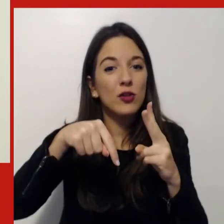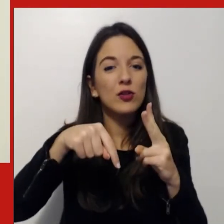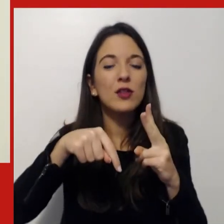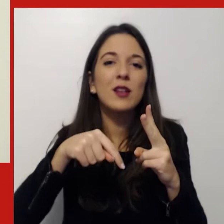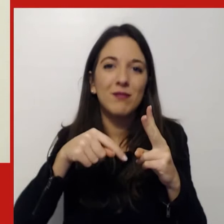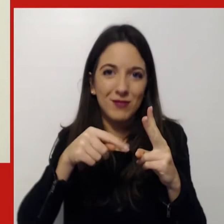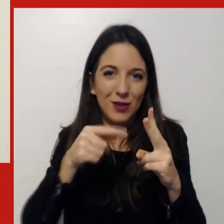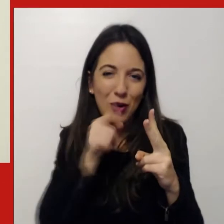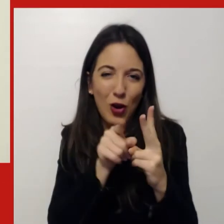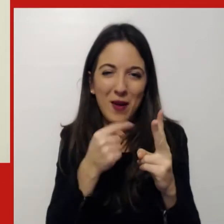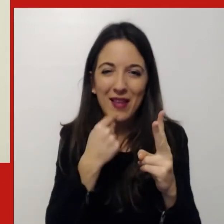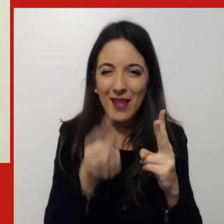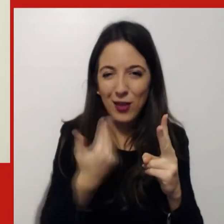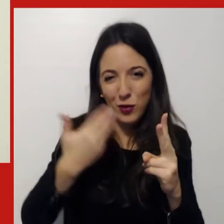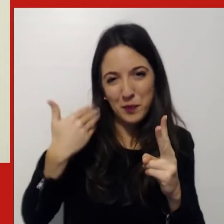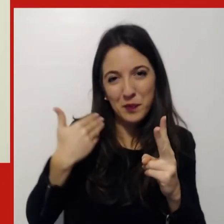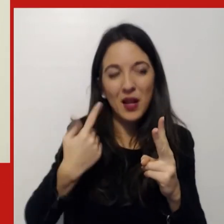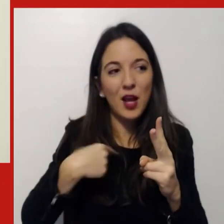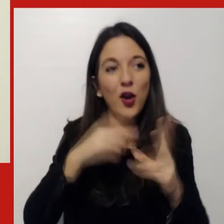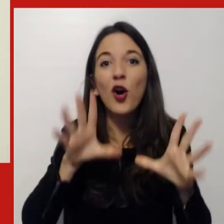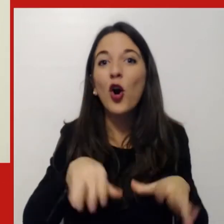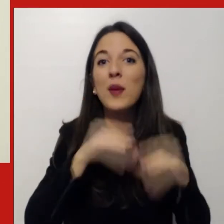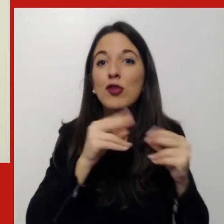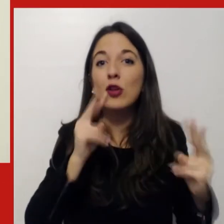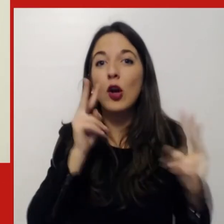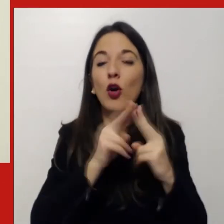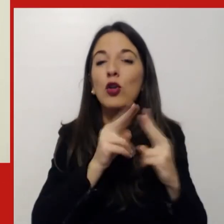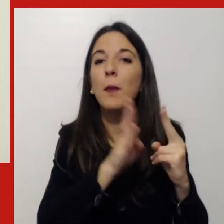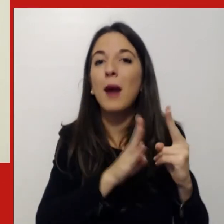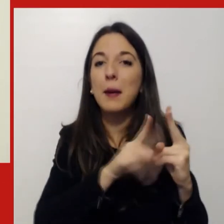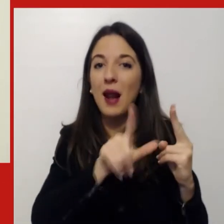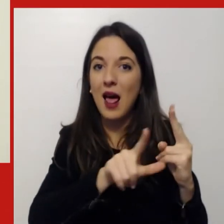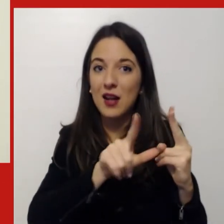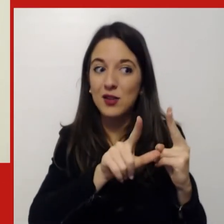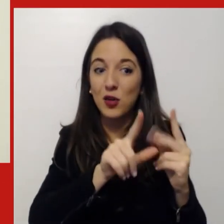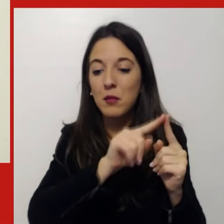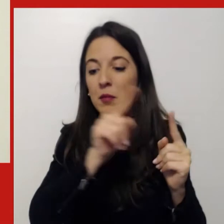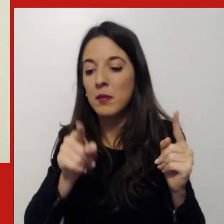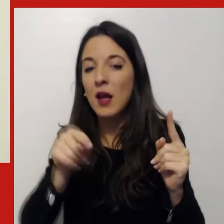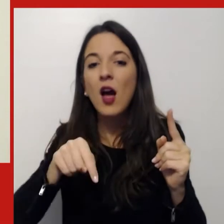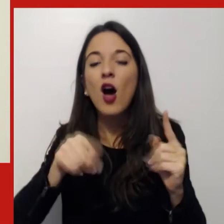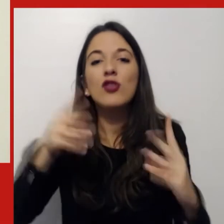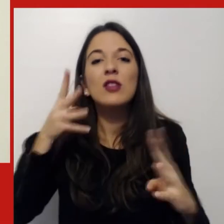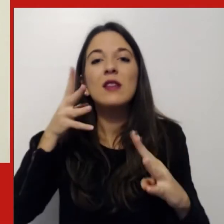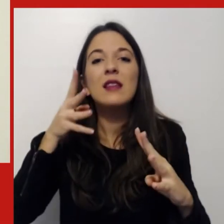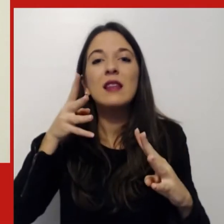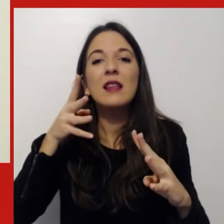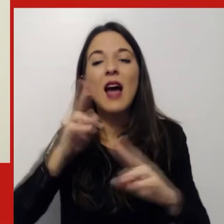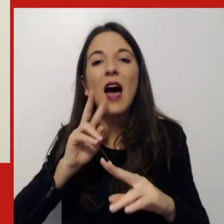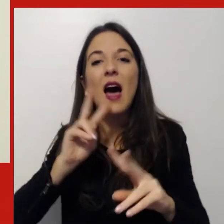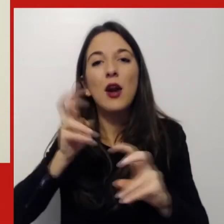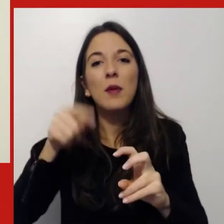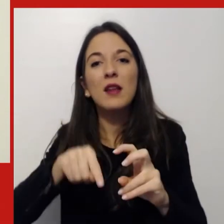dell'incontro con cui abbiamo iniziato con Barbara Larson, tant'è che il suo intervento di oggi è lavoro, aziende, società, il futuro